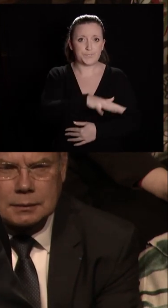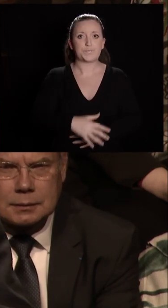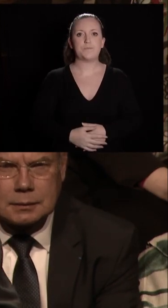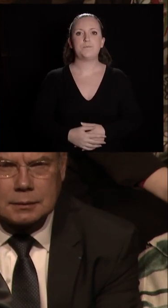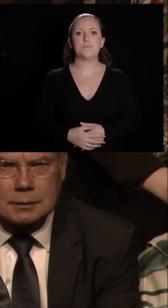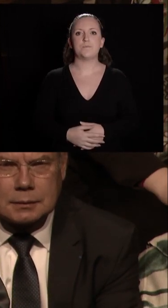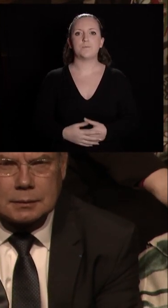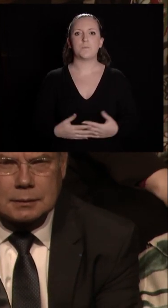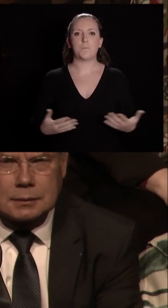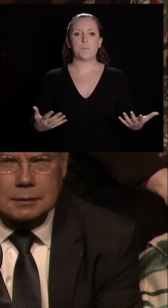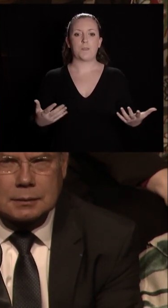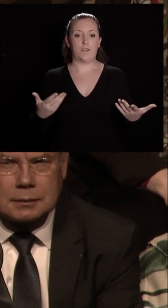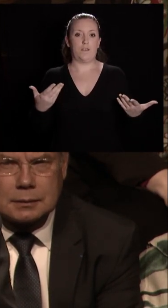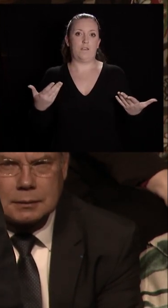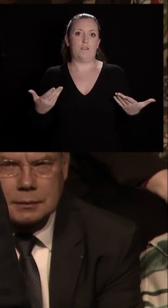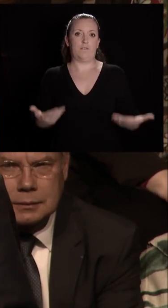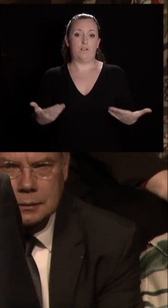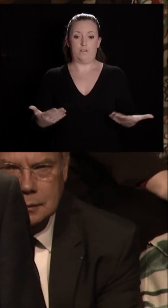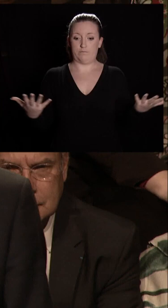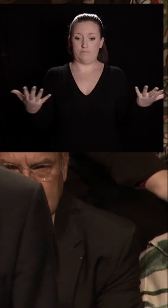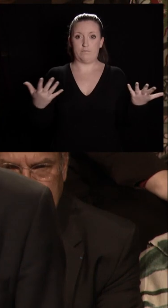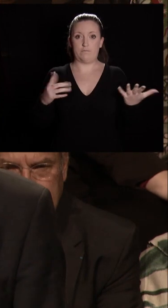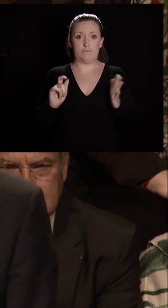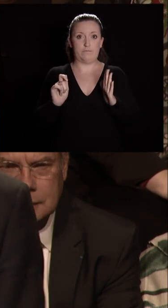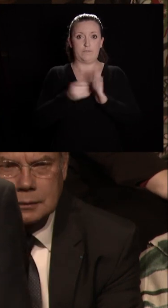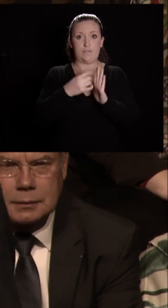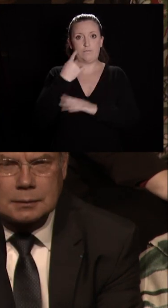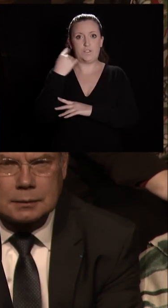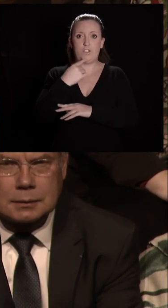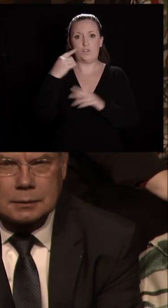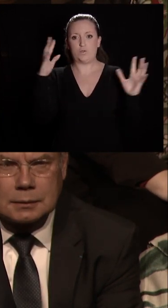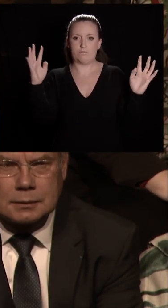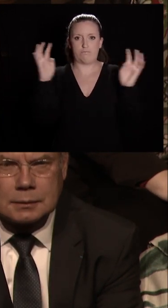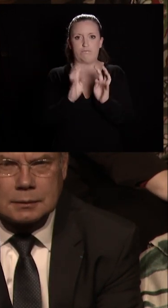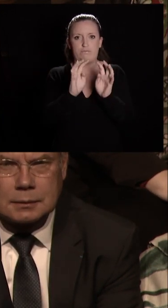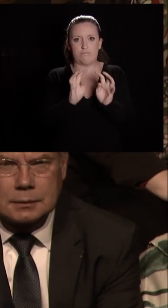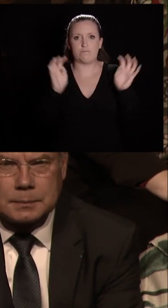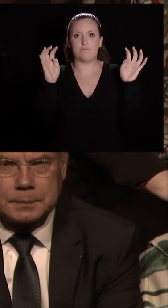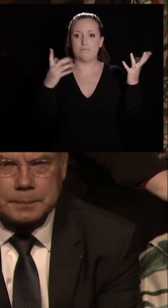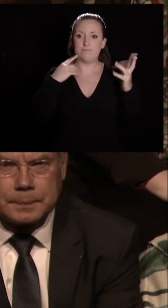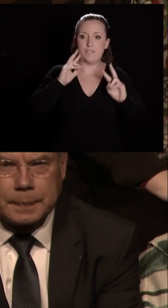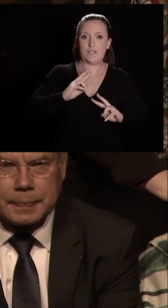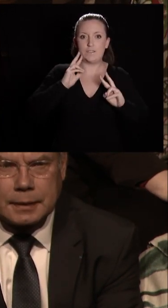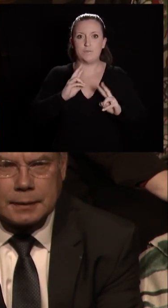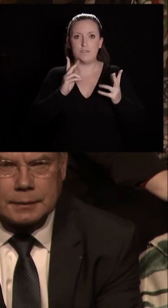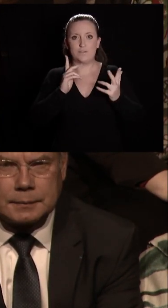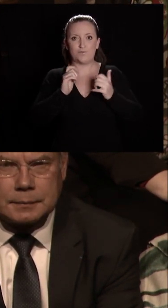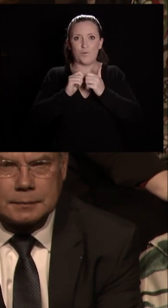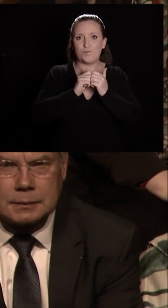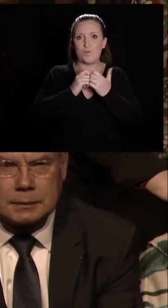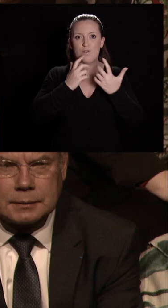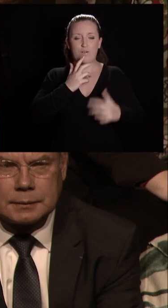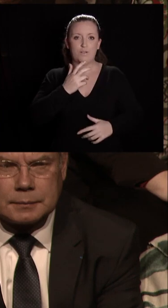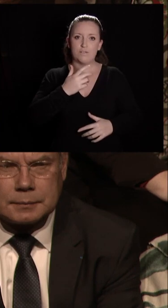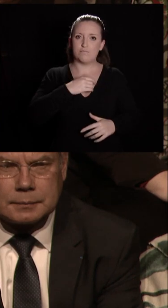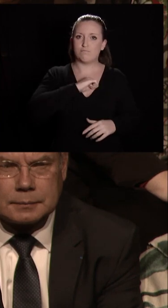Et voilà le moment où Dijon se rassemble. Respire au même rythme, bas d'un même cœur, c'est